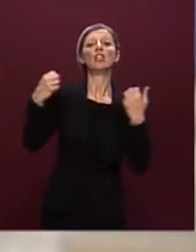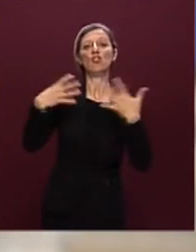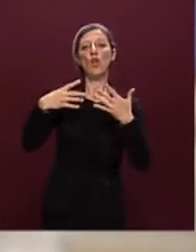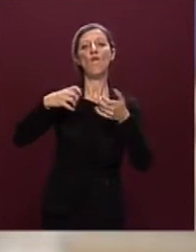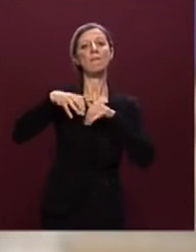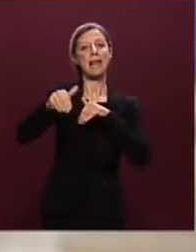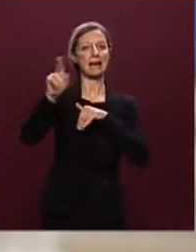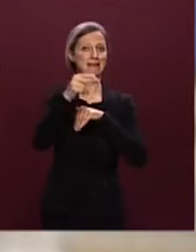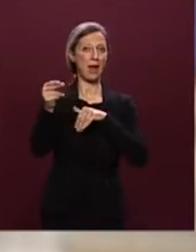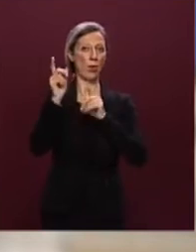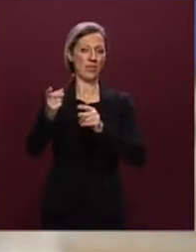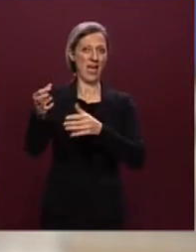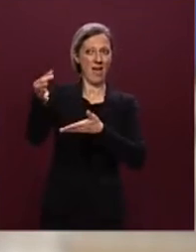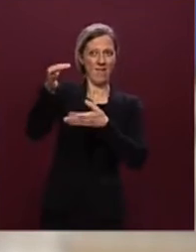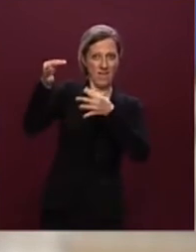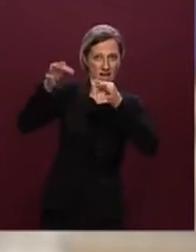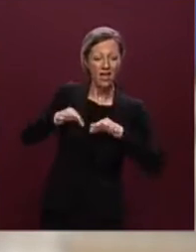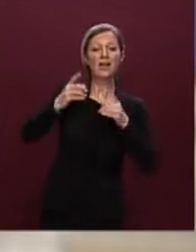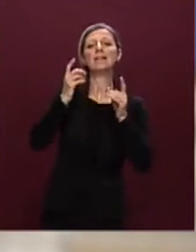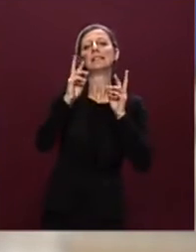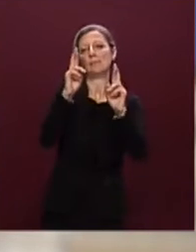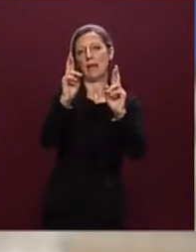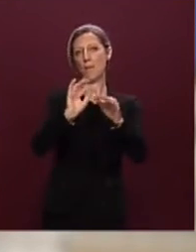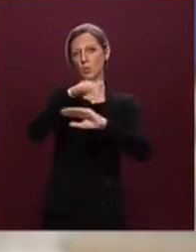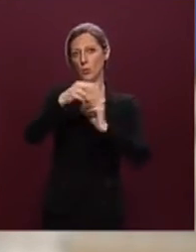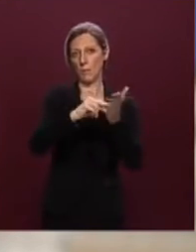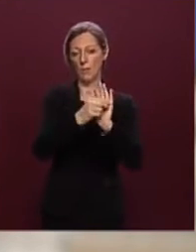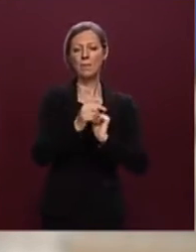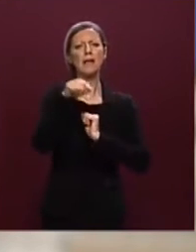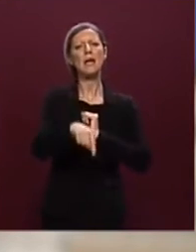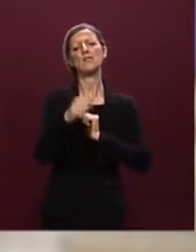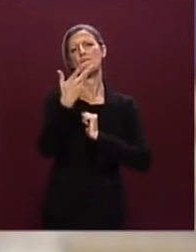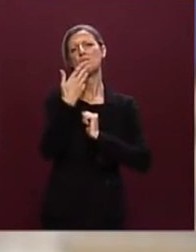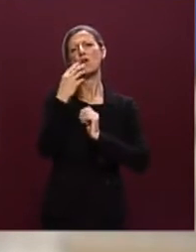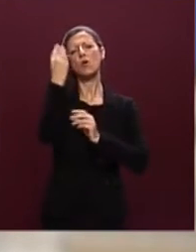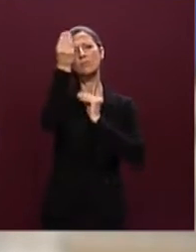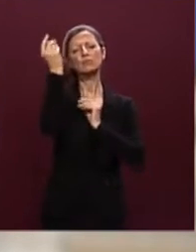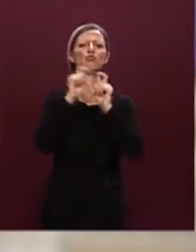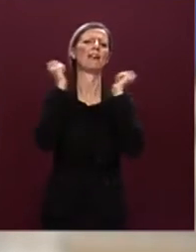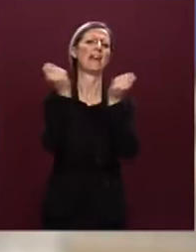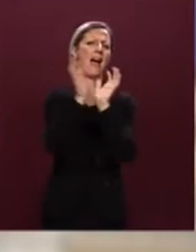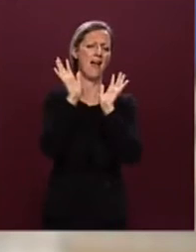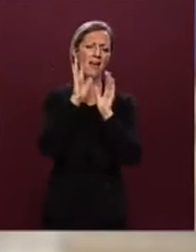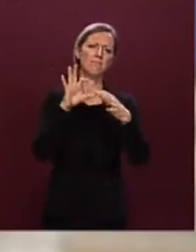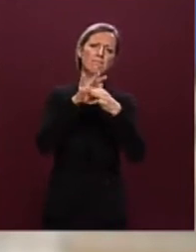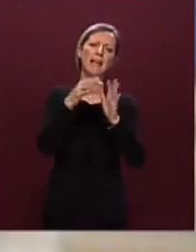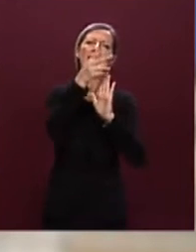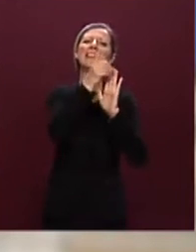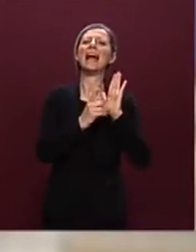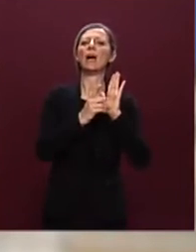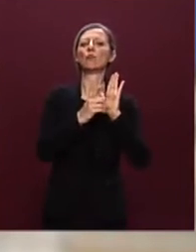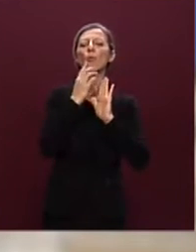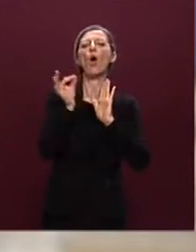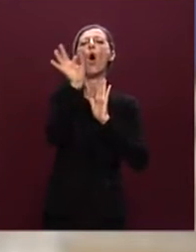euro. Seguendo questo schema, una considerazione di carattere generale mi sento di farla collegata ad un dato che è quello degli